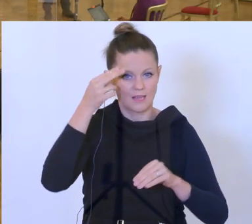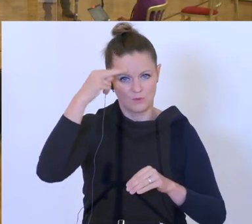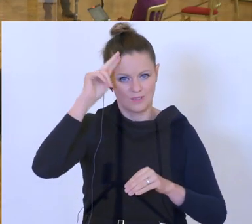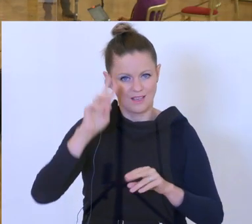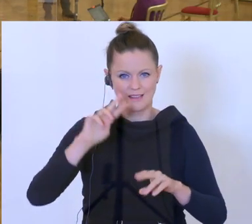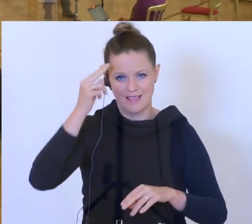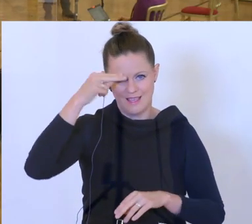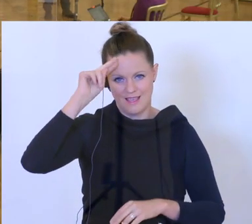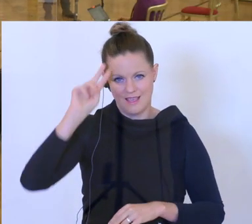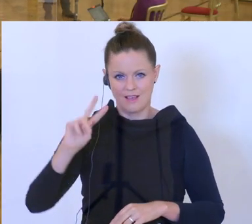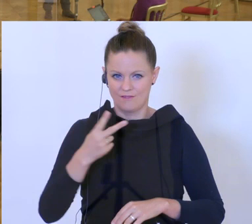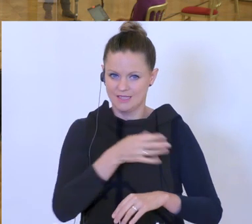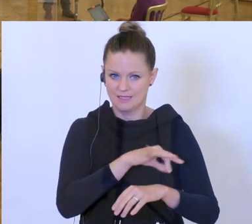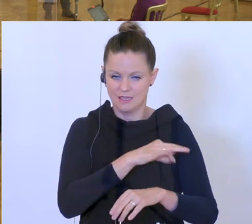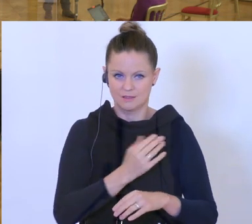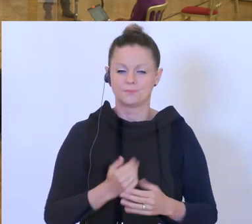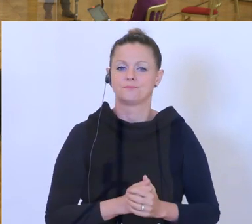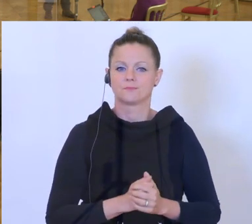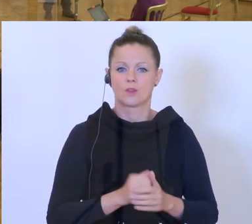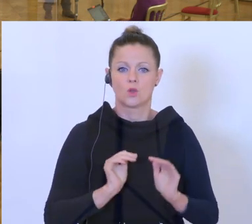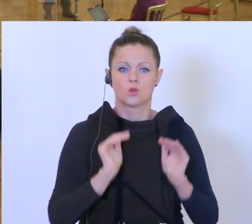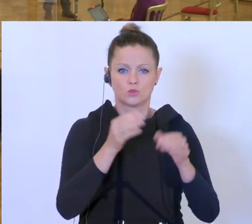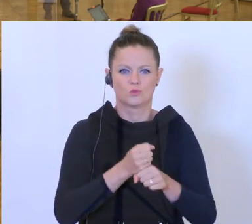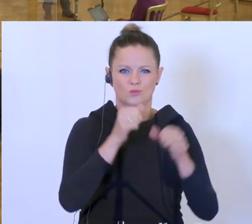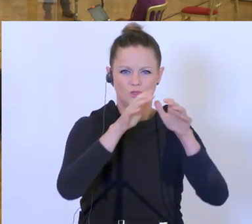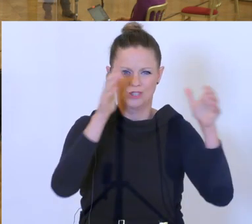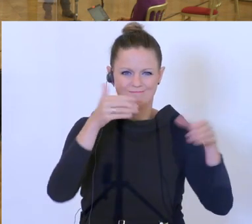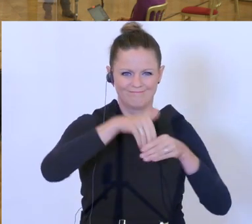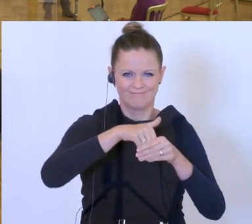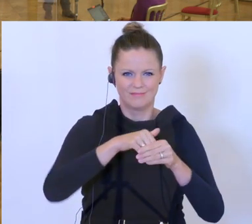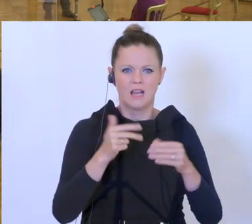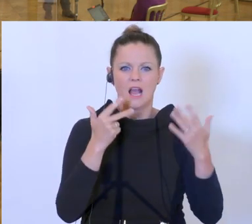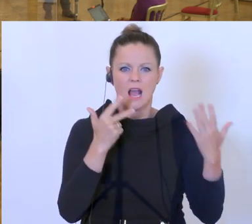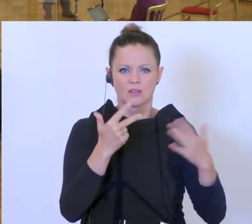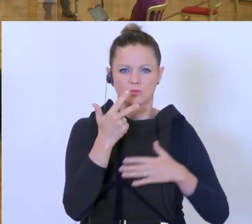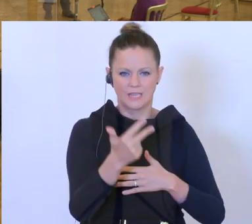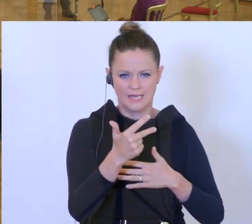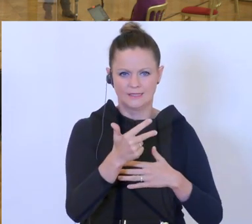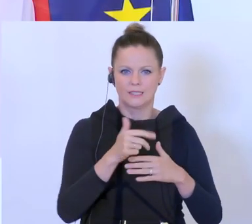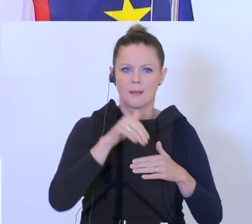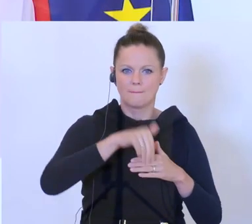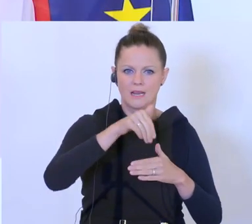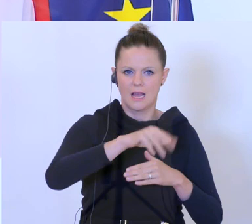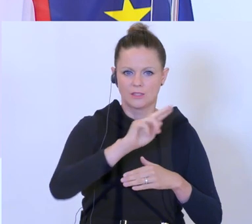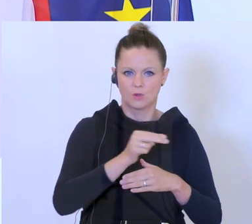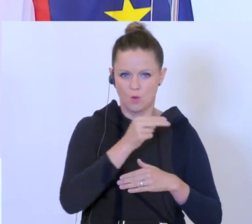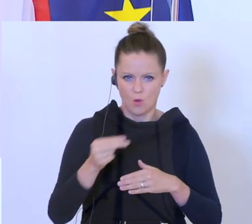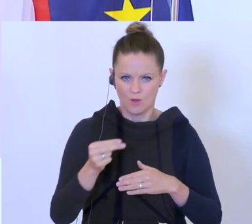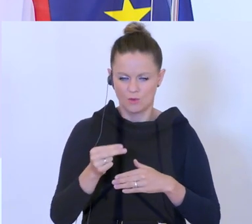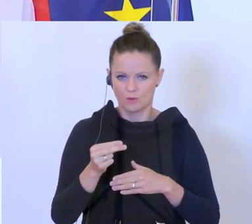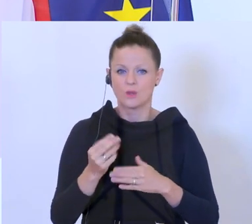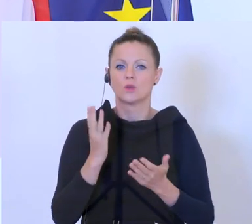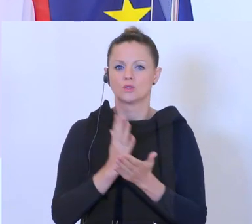Der Schutzschirm in der Höhe von 38 Milliarden Euro, aus dem sind mittlerweile 20 Milliarden an Liquidität rechtsverbindlich